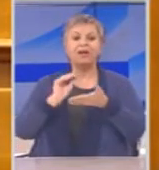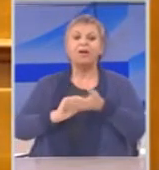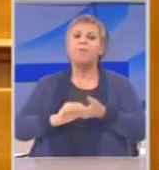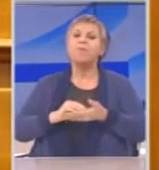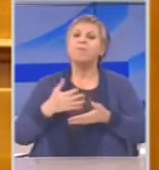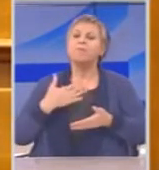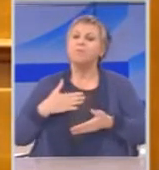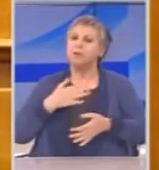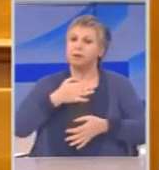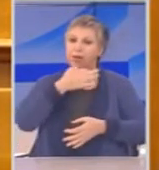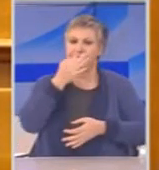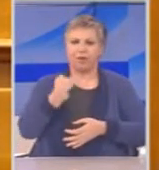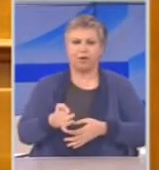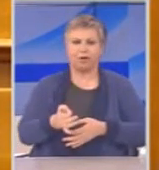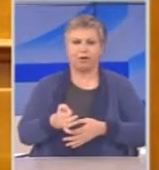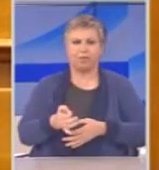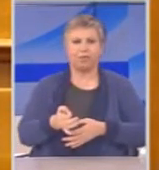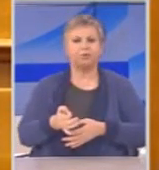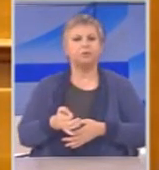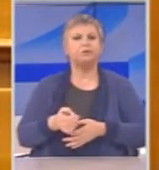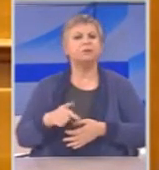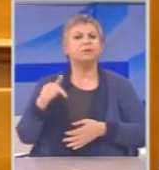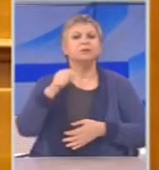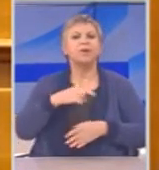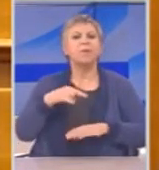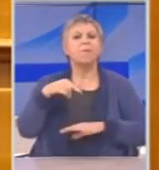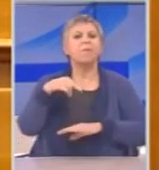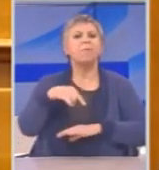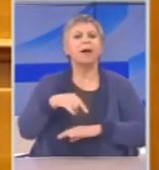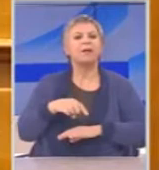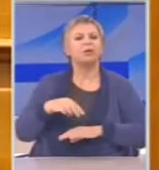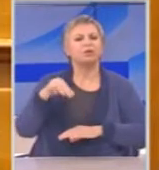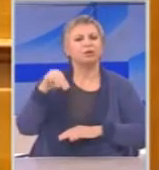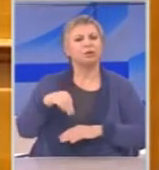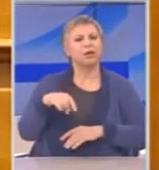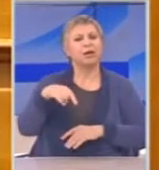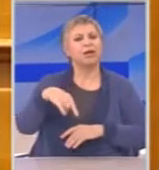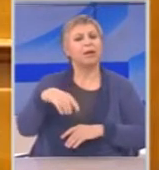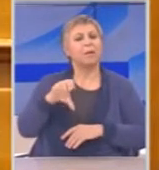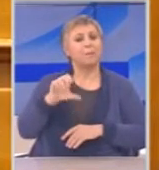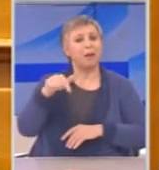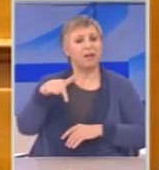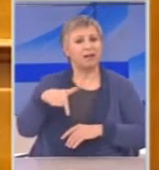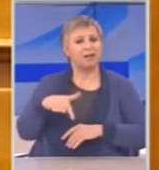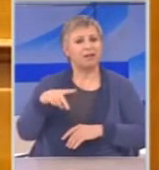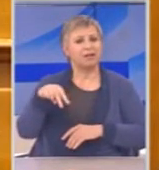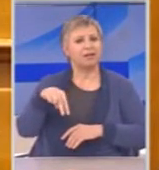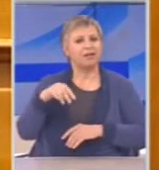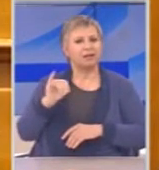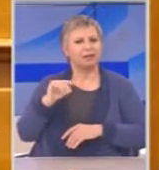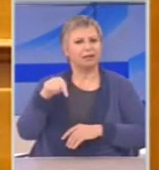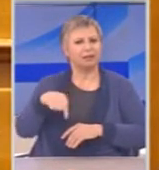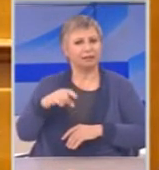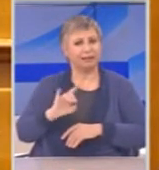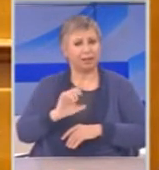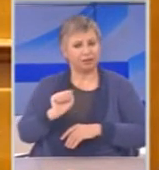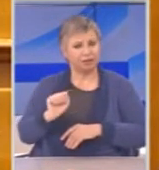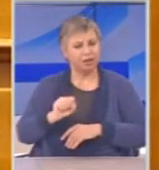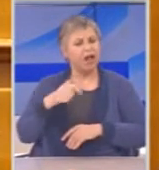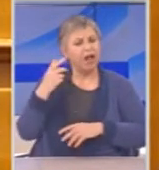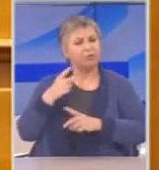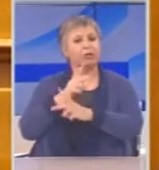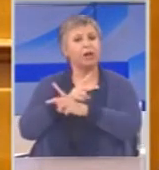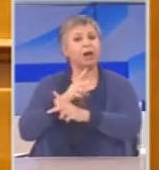από άλλο χώρο ο κ. Πάνος Μπεγλήτης αναπληρωτής Υπουργός Εθνικής Άμυνας και μετά Υπουργός Εθνικής Άμυνας